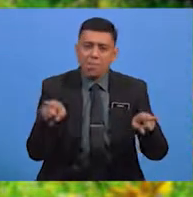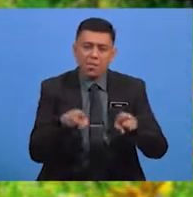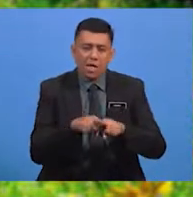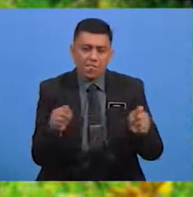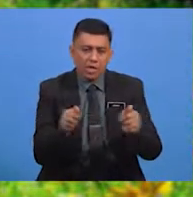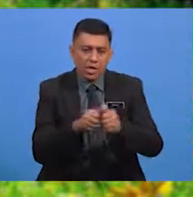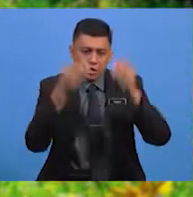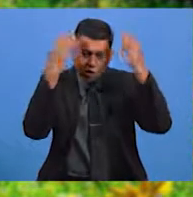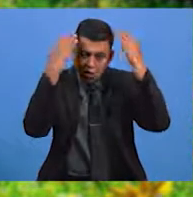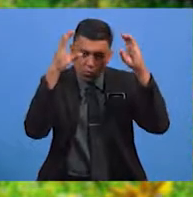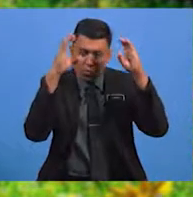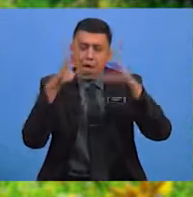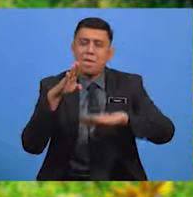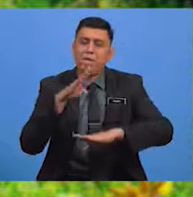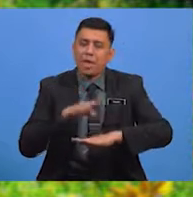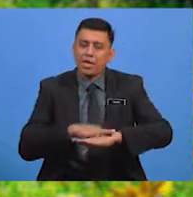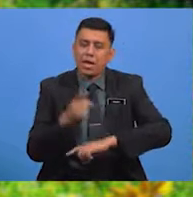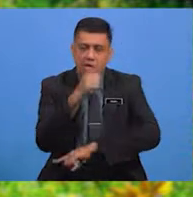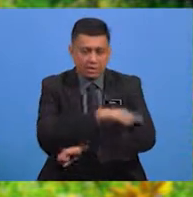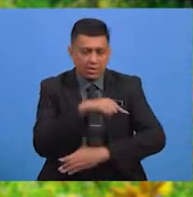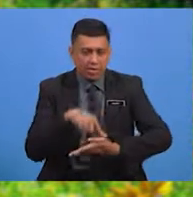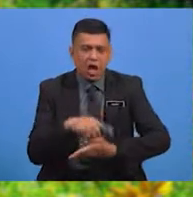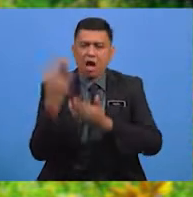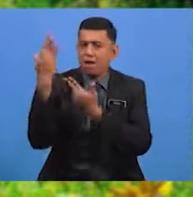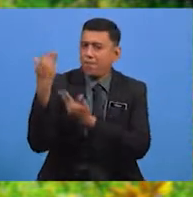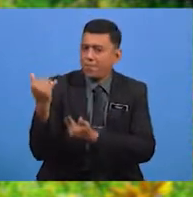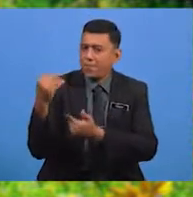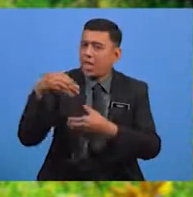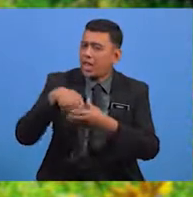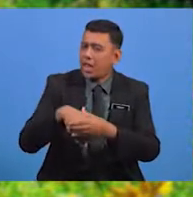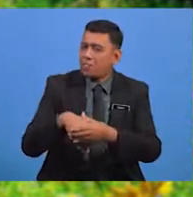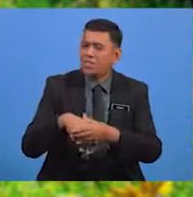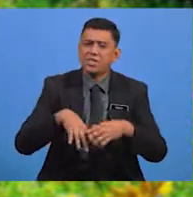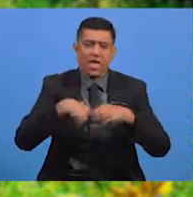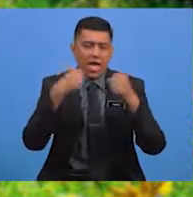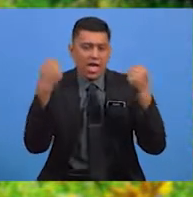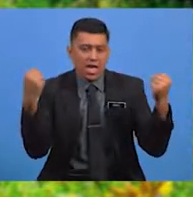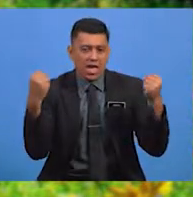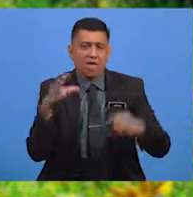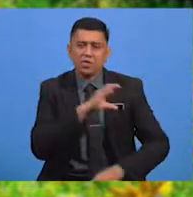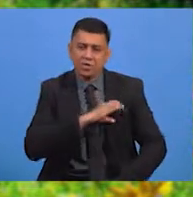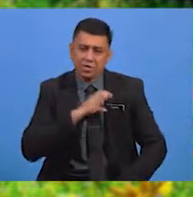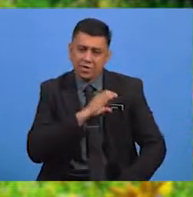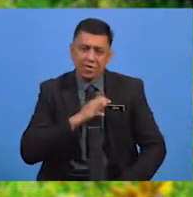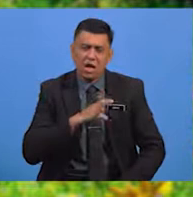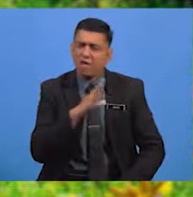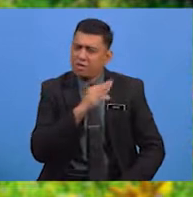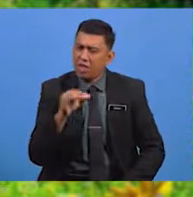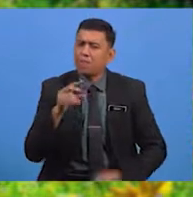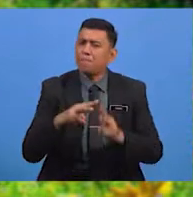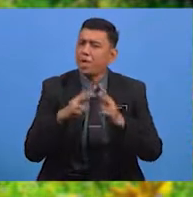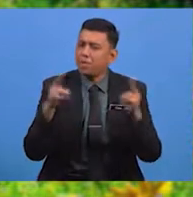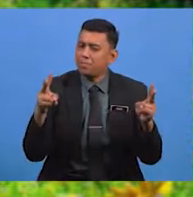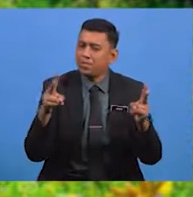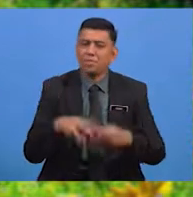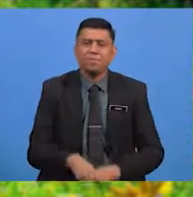cikgu pada hari ini diharapkan dalam keadaan sihat, ceria dan yang paling penting